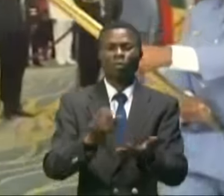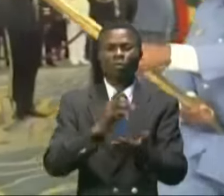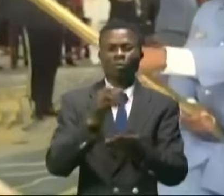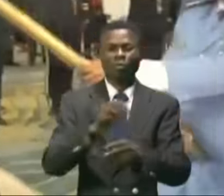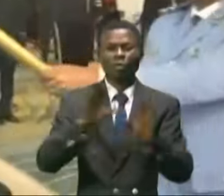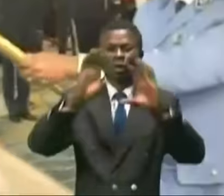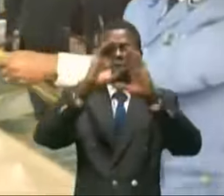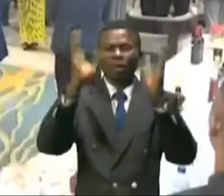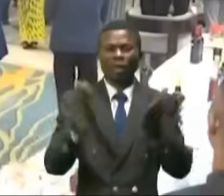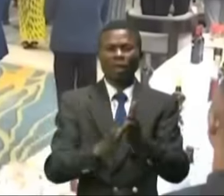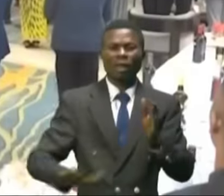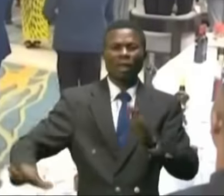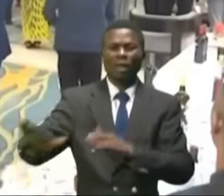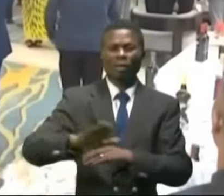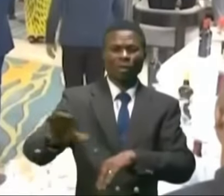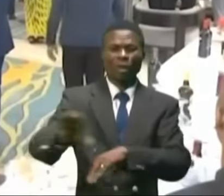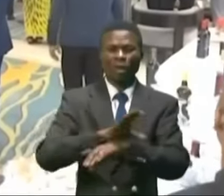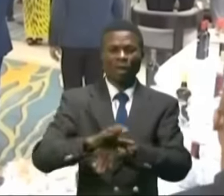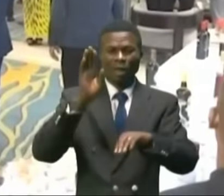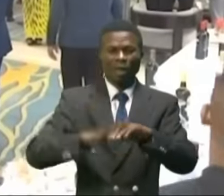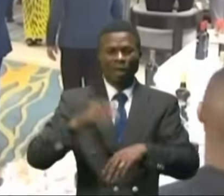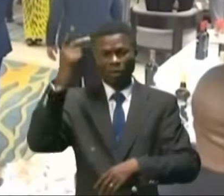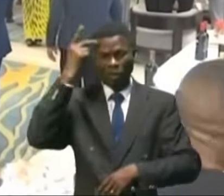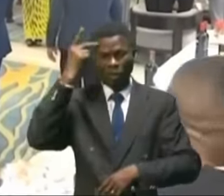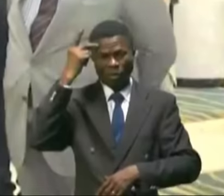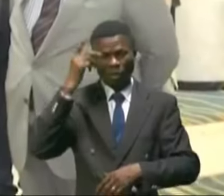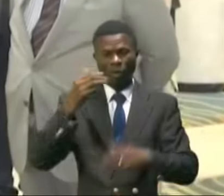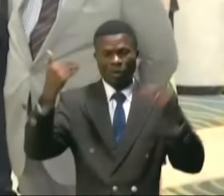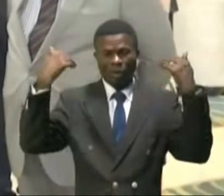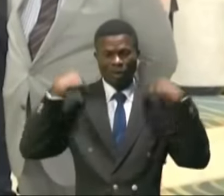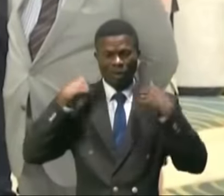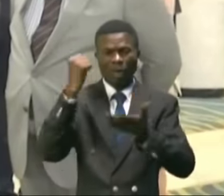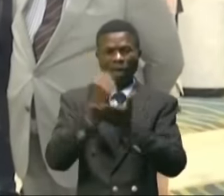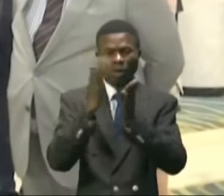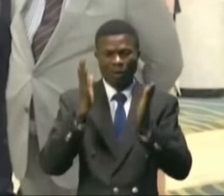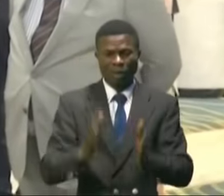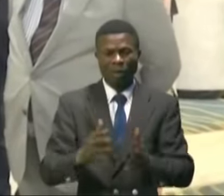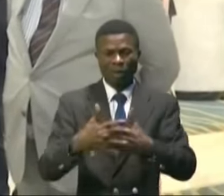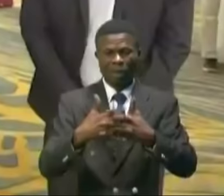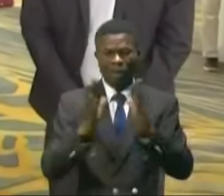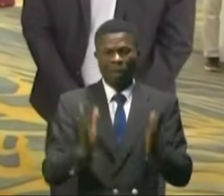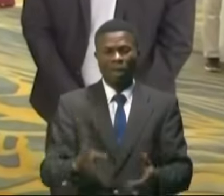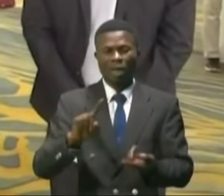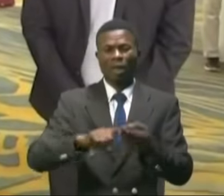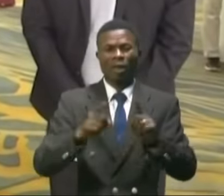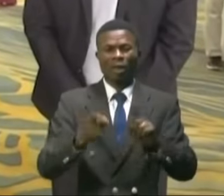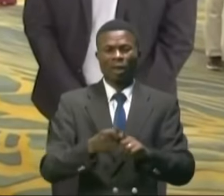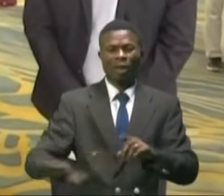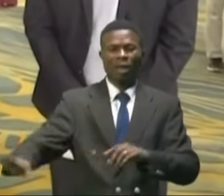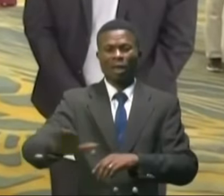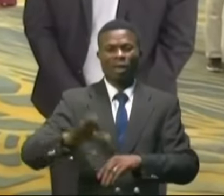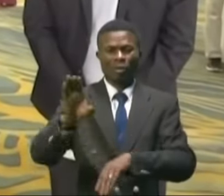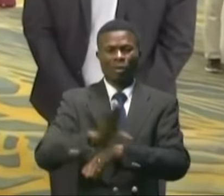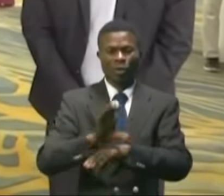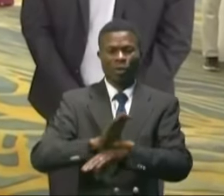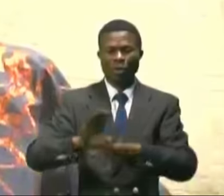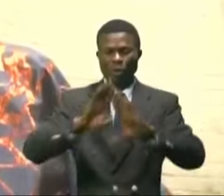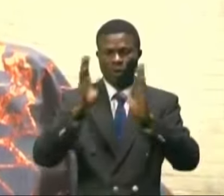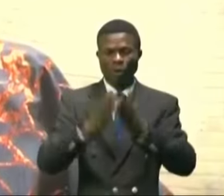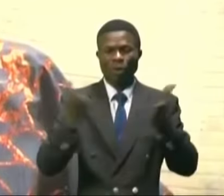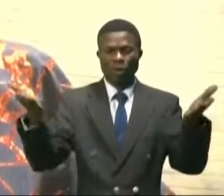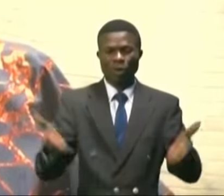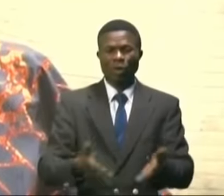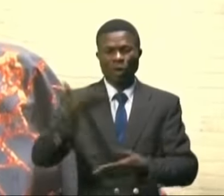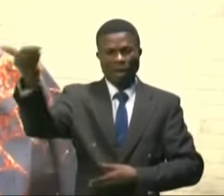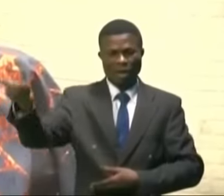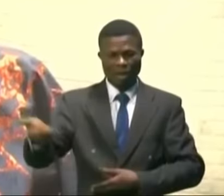la communauté camerounaise vivant à Kinshasa, des chefs d'émission diplomatique, des partenaires et amis du Cameroun, tous ont répondu présents à l